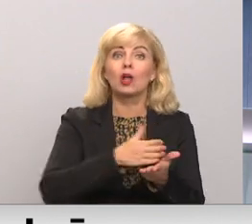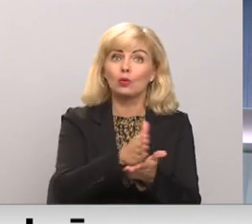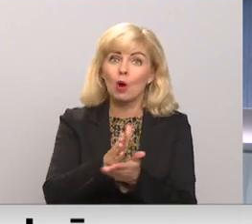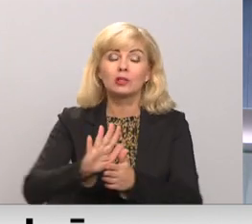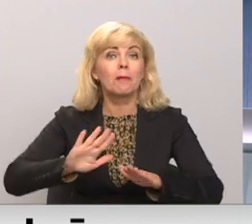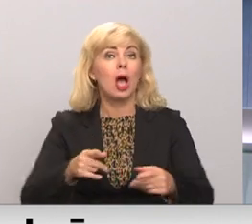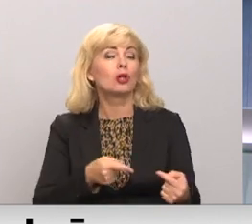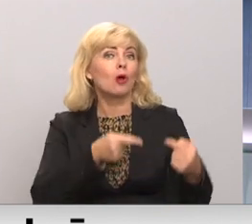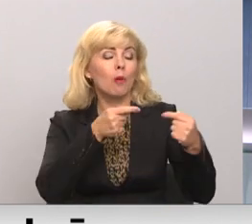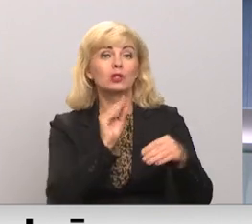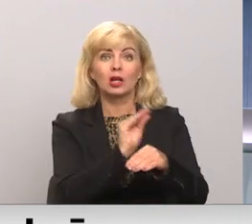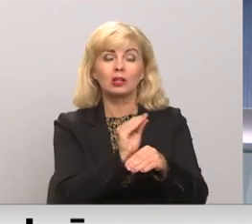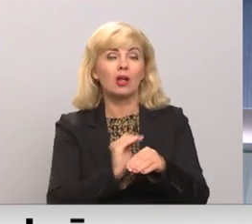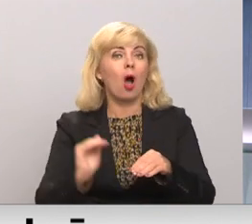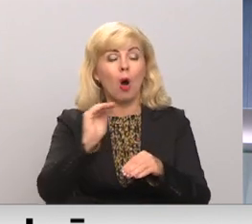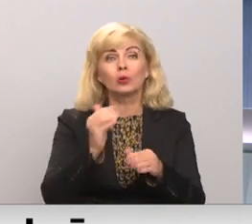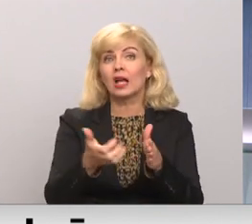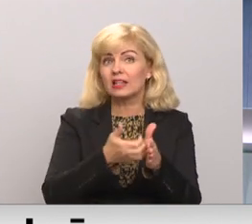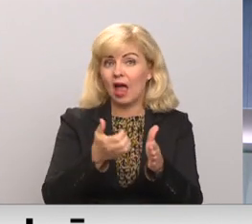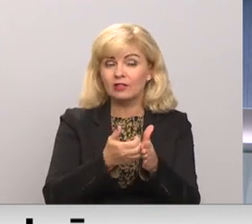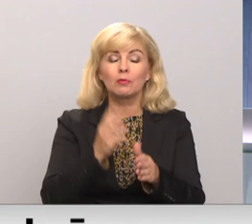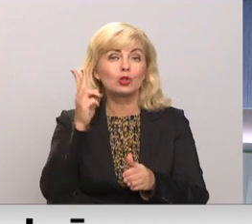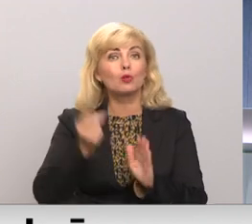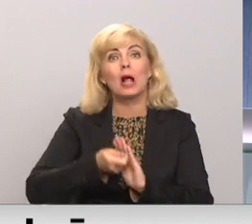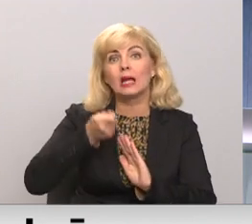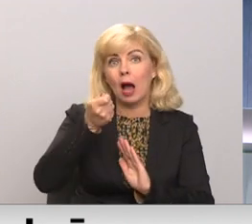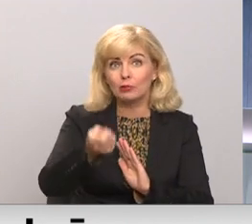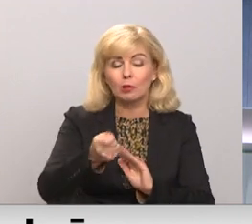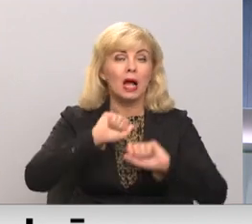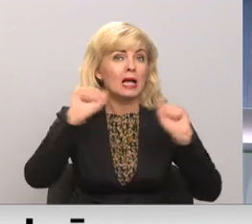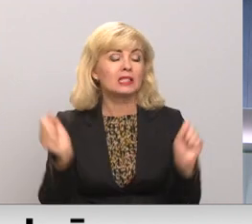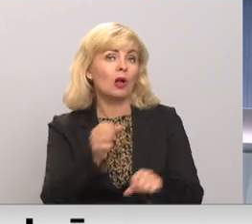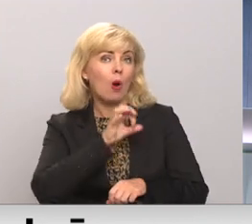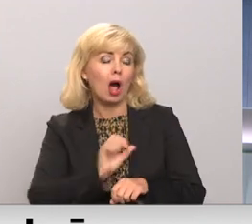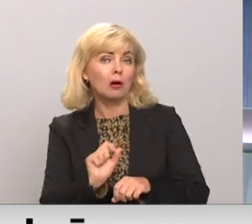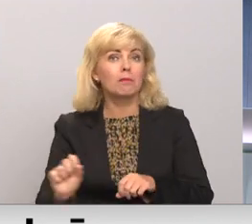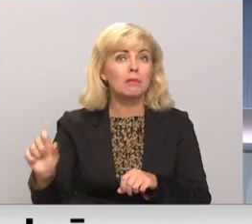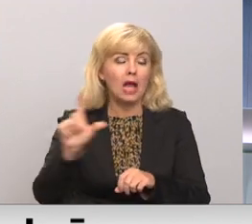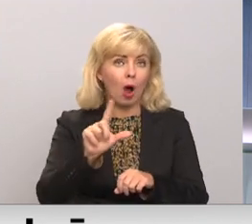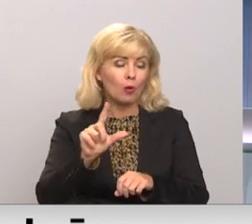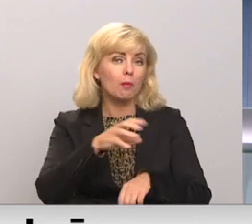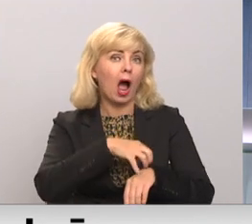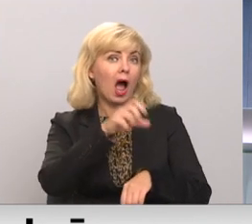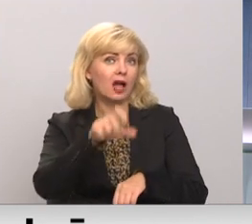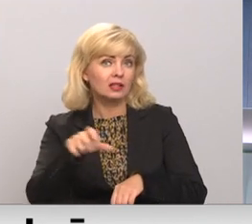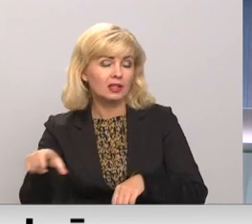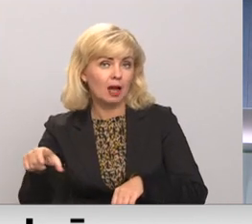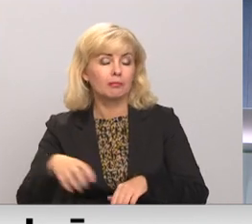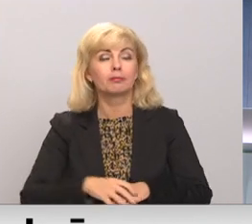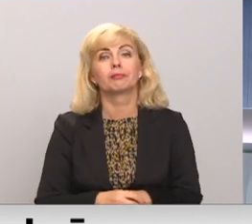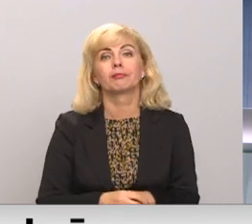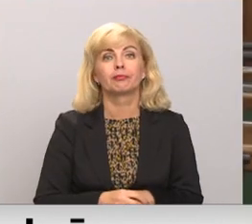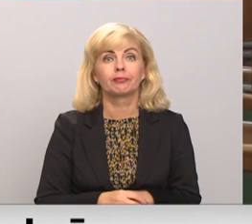opozīcija kritizē augsto deficītu un soli iesniegt priekšlikumus par straujāku algu pieaugumu mediķiem. Plašāk stāsta Māris Klūga.